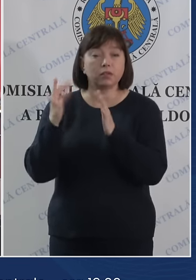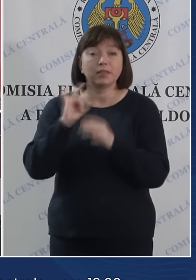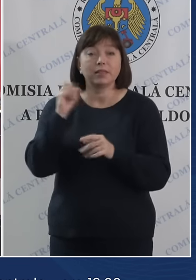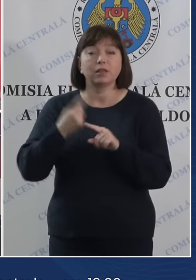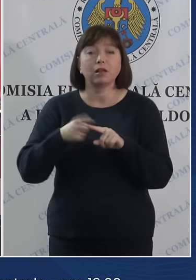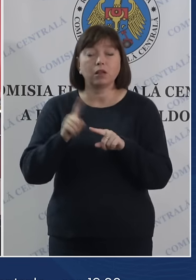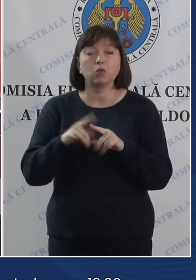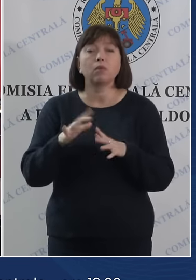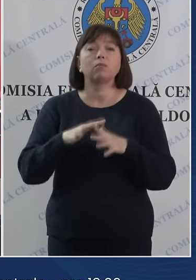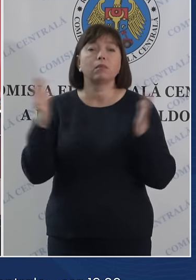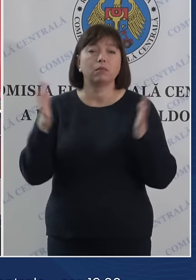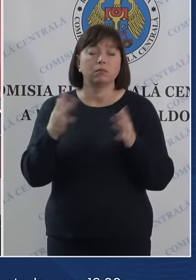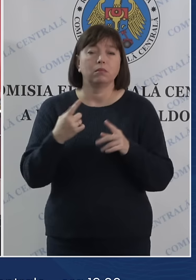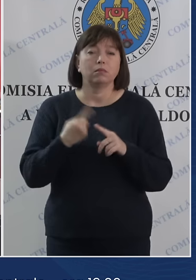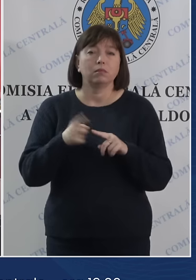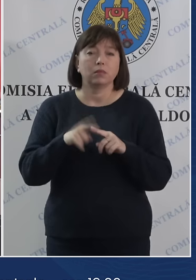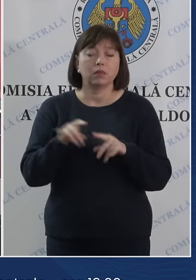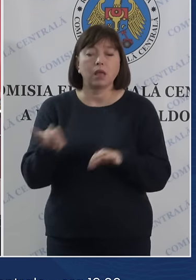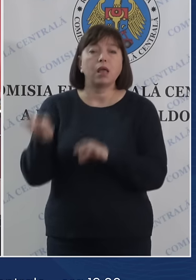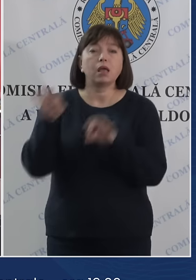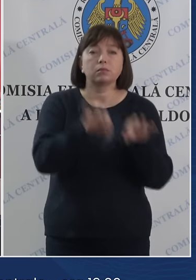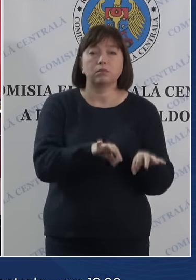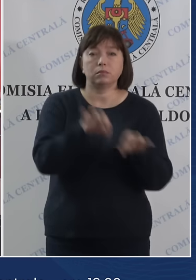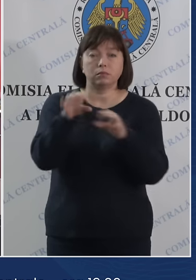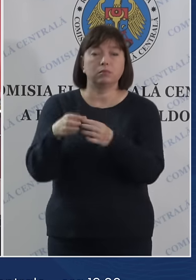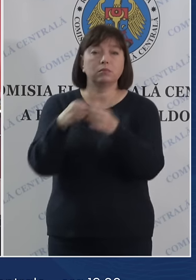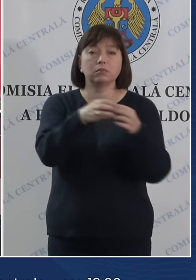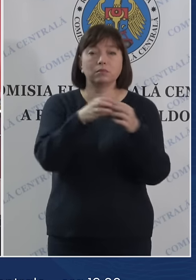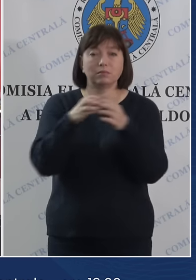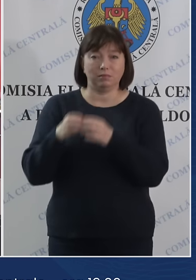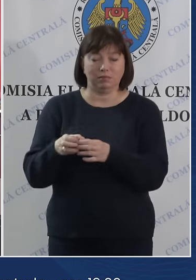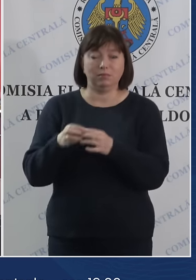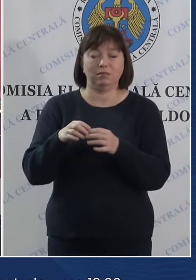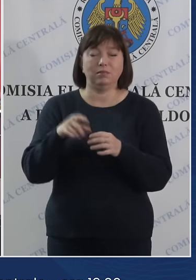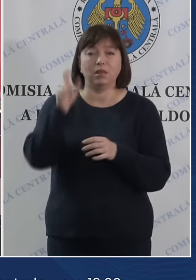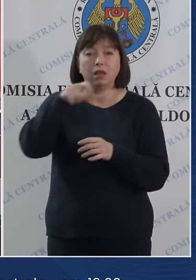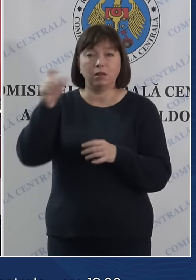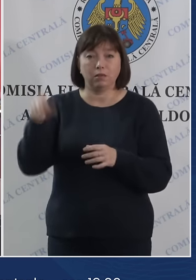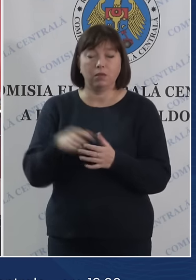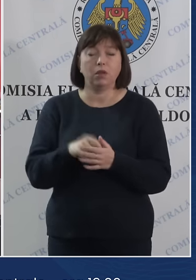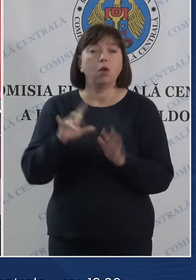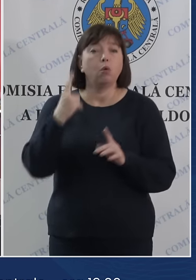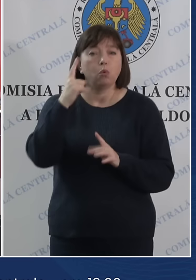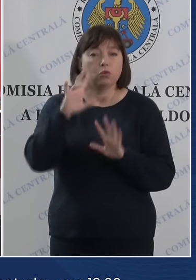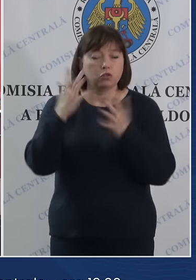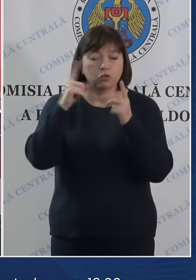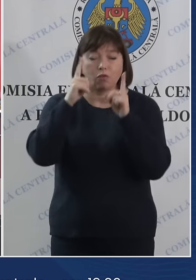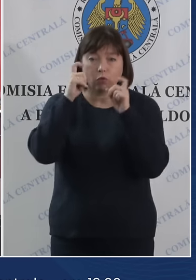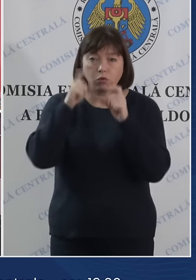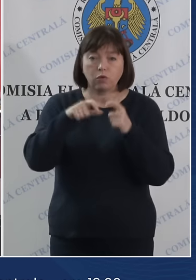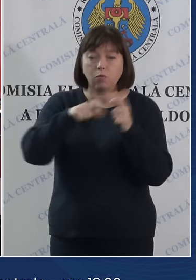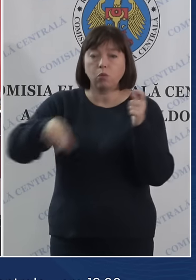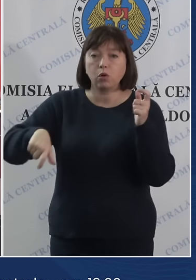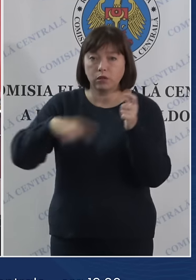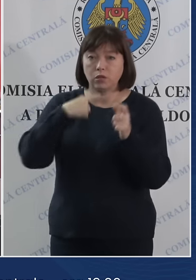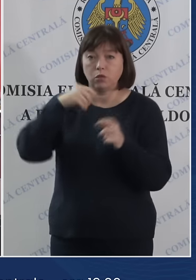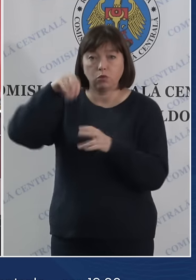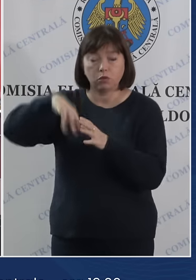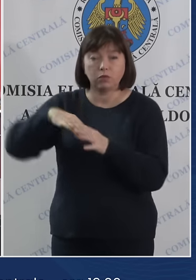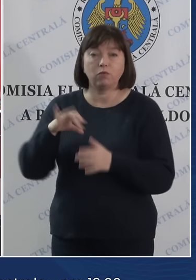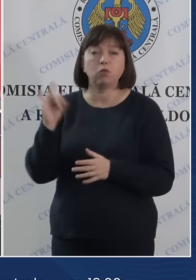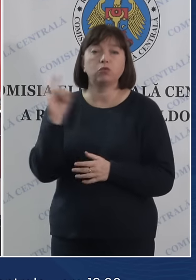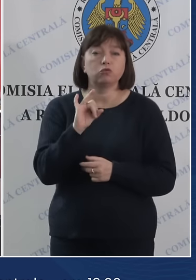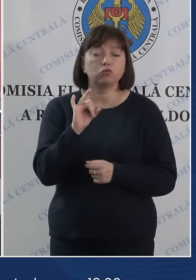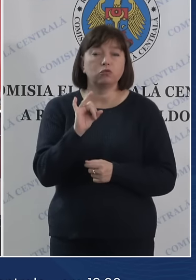care majoritatea sunt pe în transportarea alegătorilor la secțiile de votare, un incident fotografierea bletinului de vot și